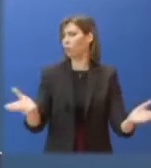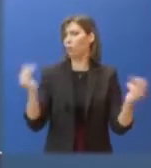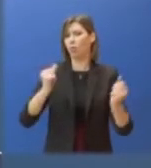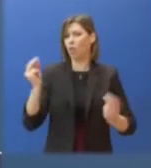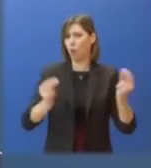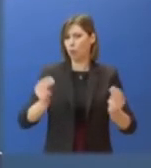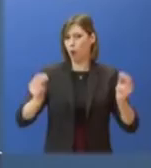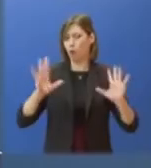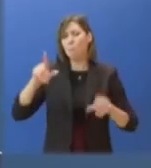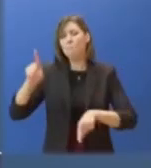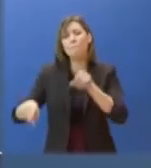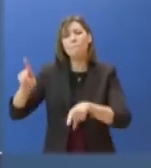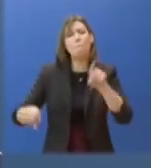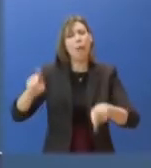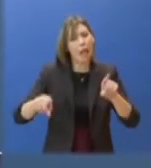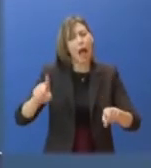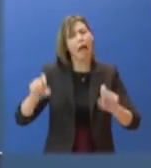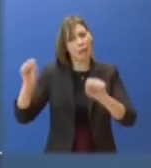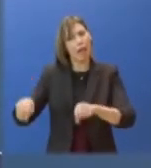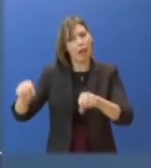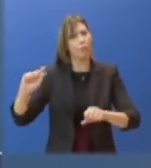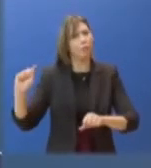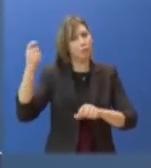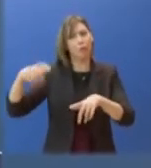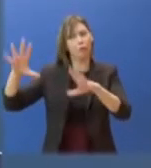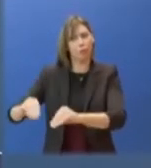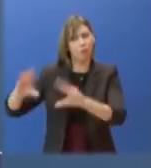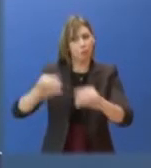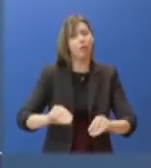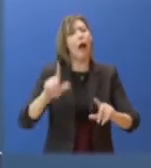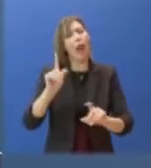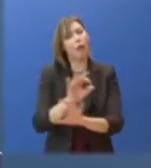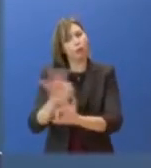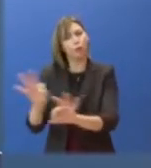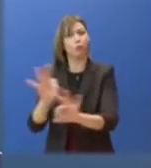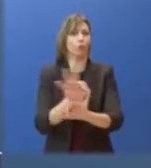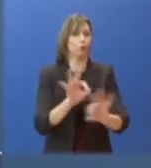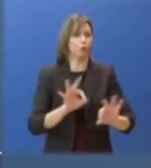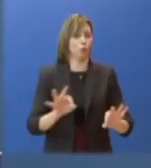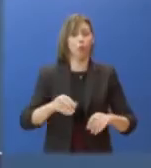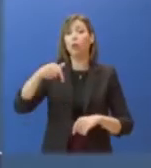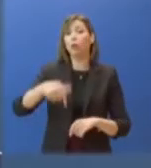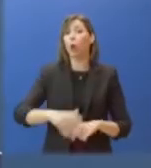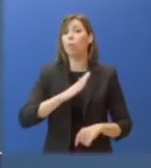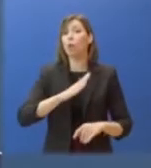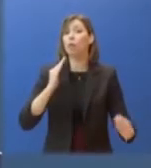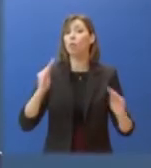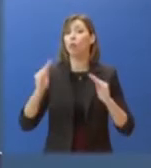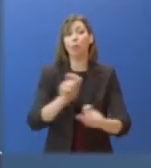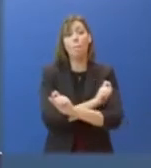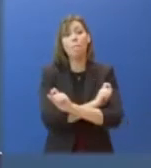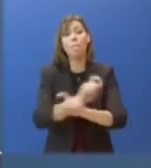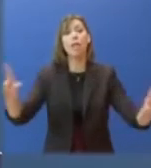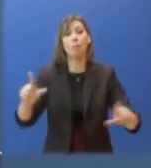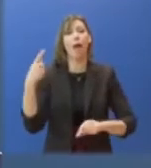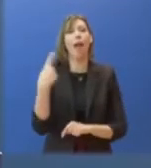αντιμετωπίζονται. Η πολιτική προστασία απέστειλε μήνυμα μέσω του 112 στην Αττική, απευθύνοντας ισχυρή σύσταση στους πολίτες να